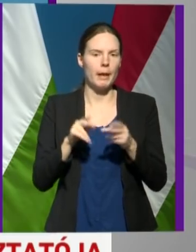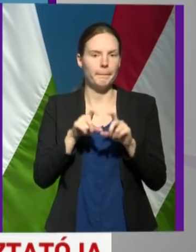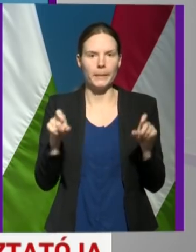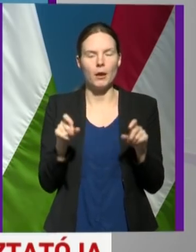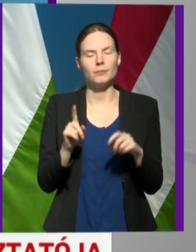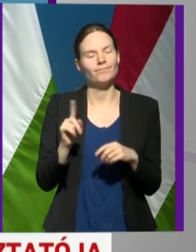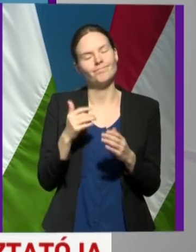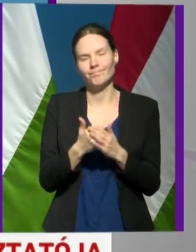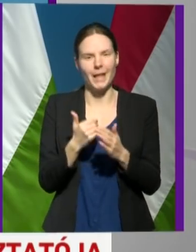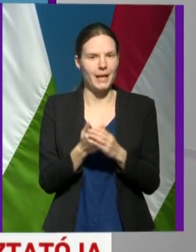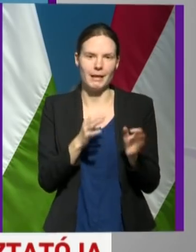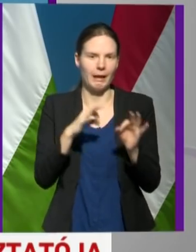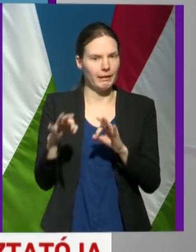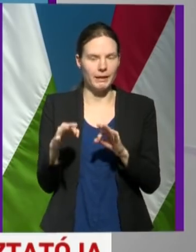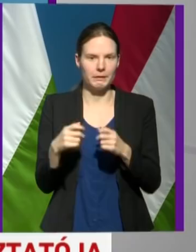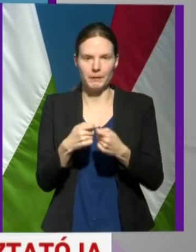szervezzenek rendezvényeket.